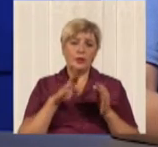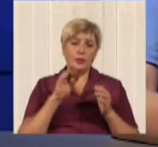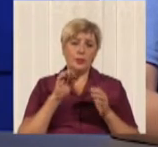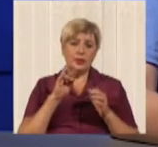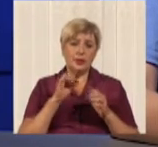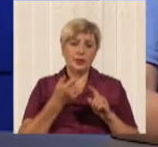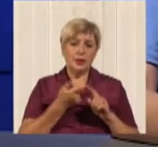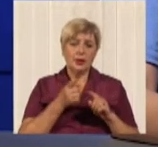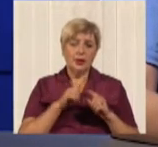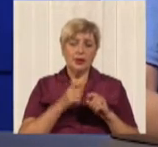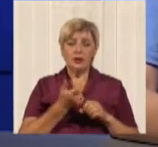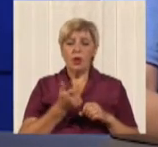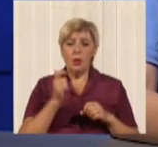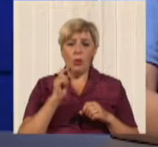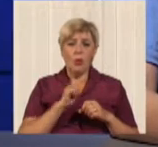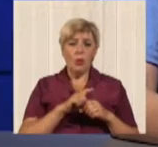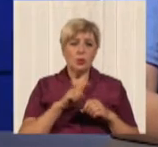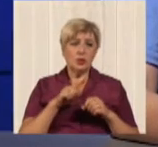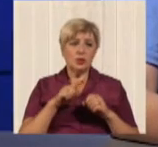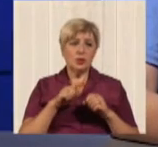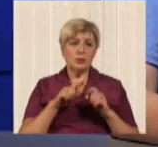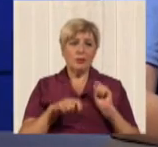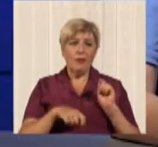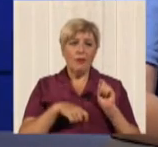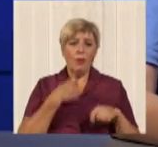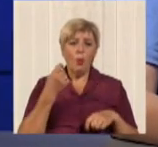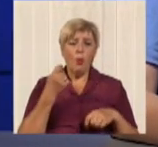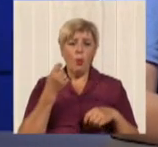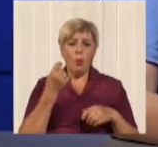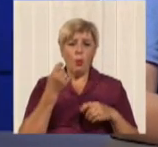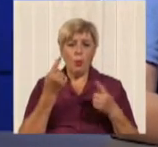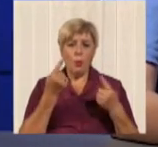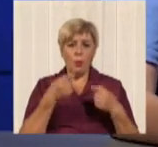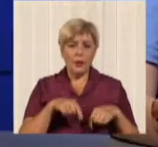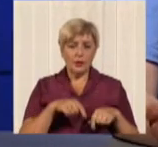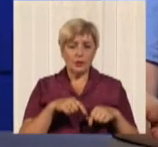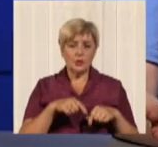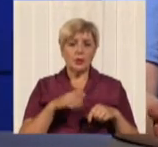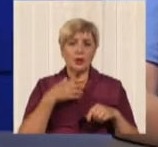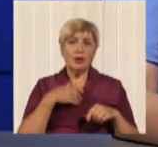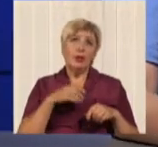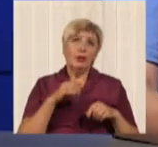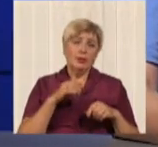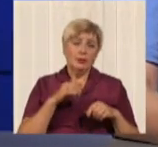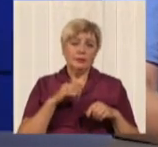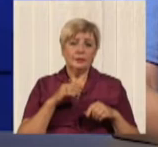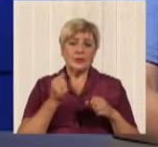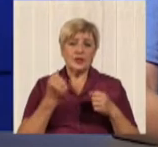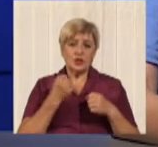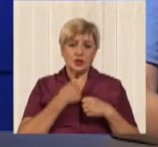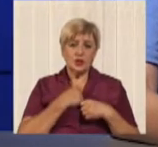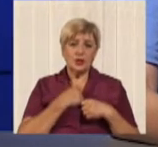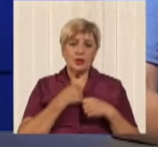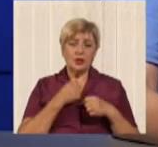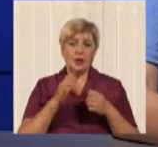його существування це дуже вибачна, сугубо дотационна річ, яка, скажімо так, з перспективою на будущее, але, сожалению, навіть